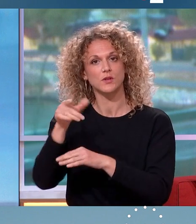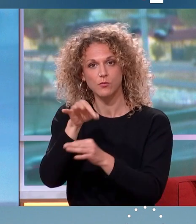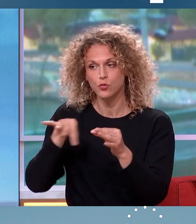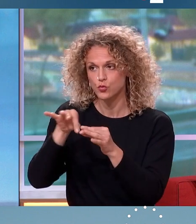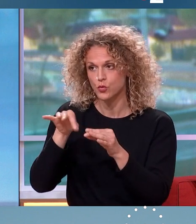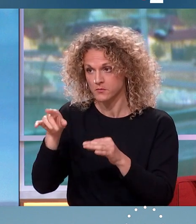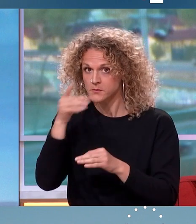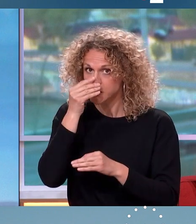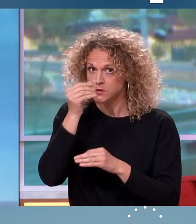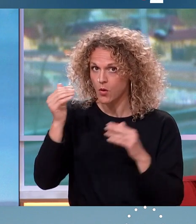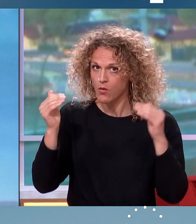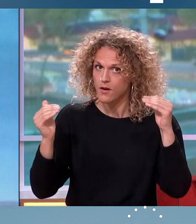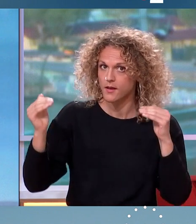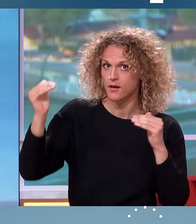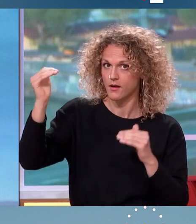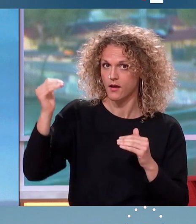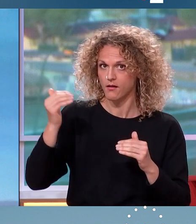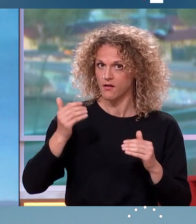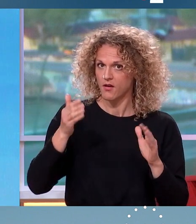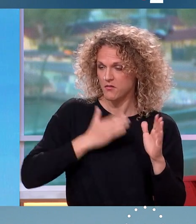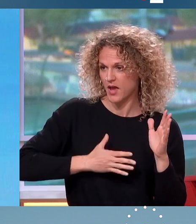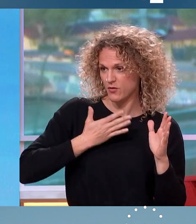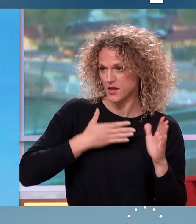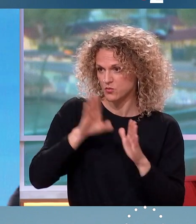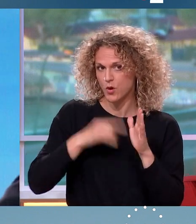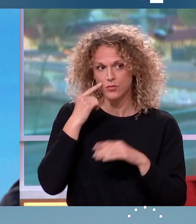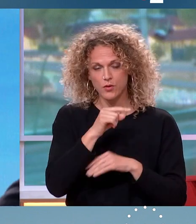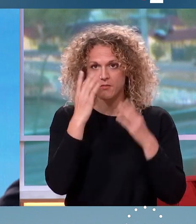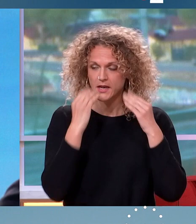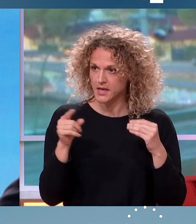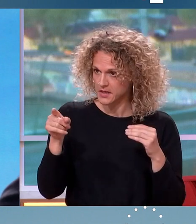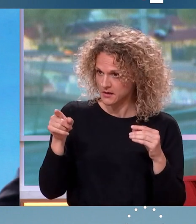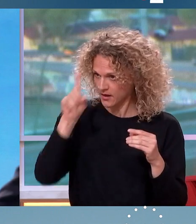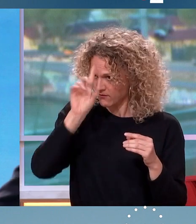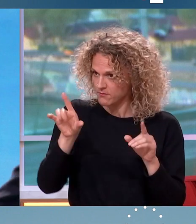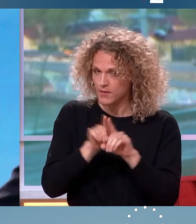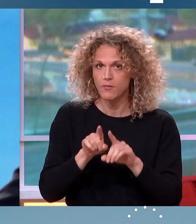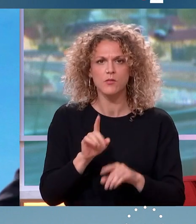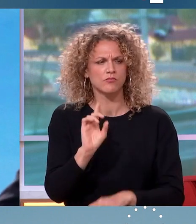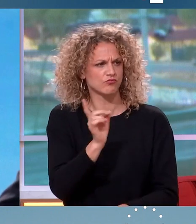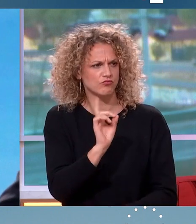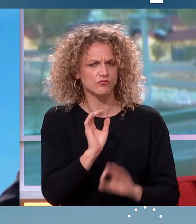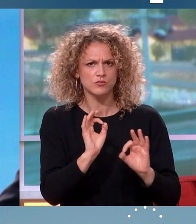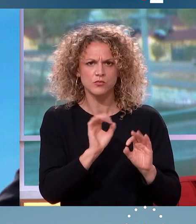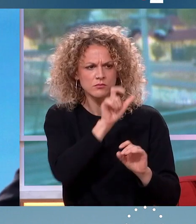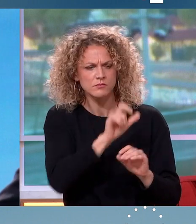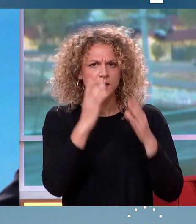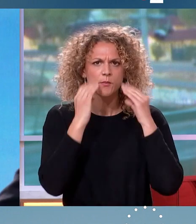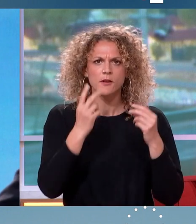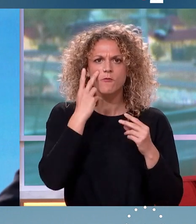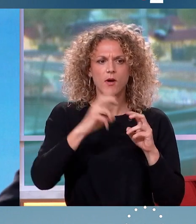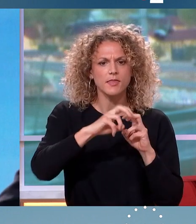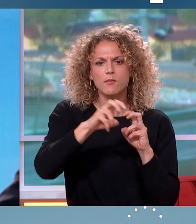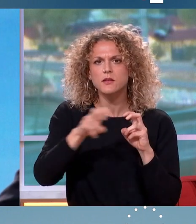vous observez ce glissement moins favorable à votre candidate qui ne l'était avant le premier tour ? Pas du tout, si on regarde les déplacements de Marine Le Pen,